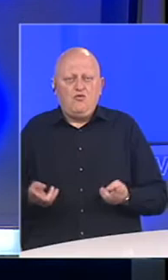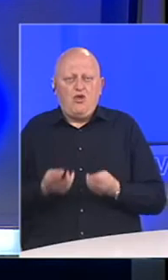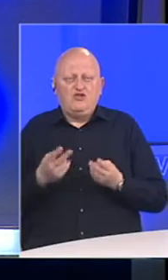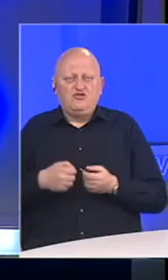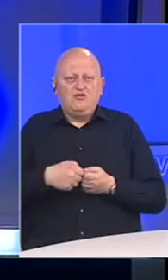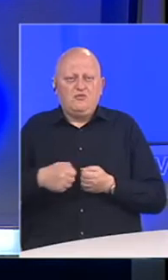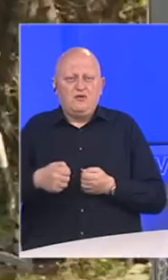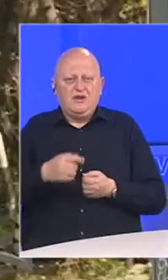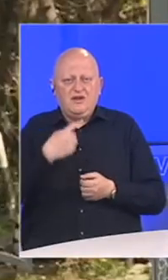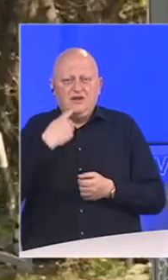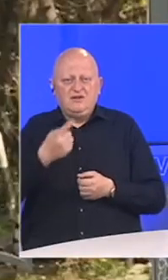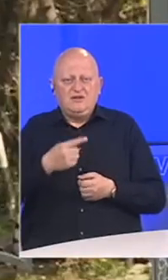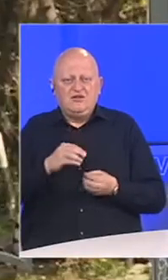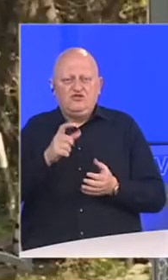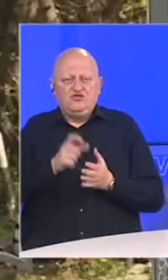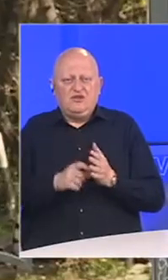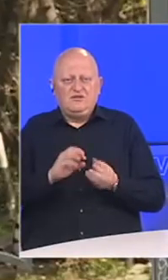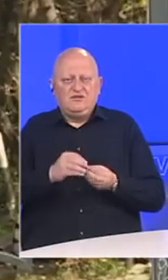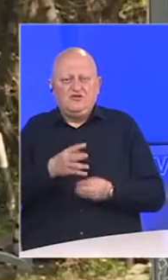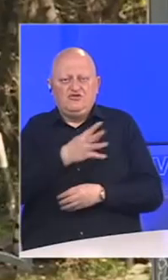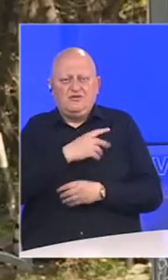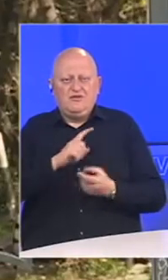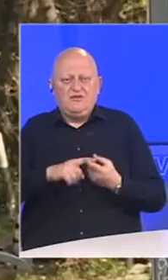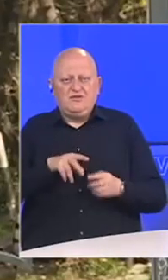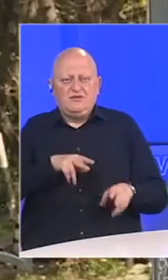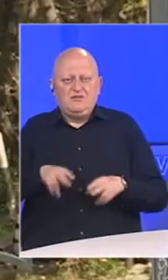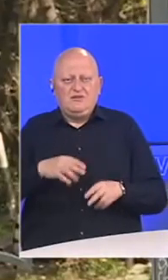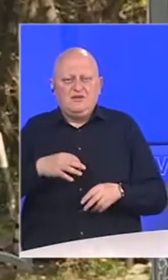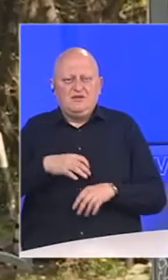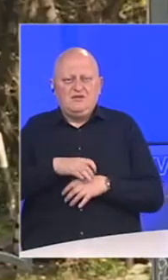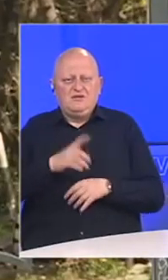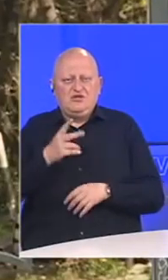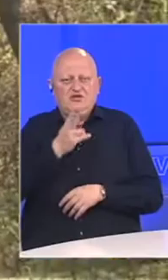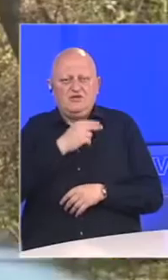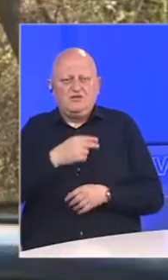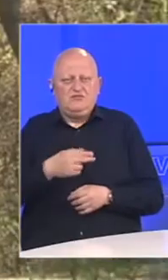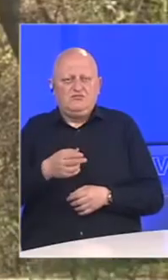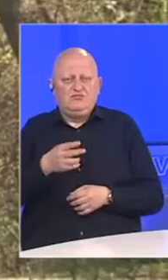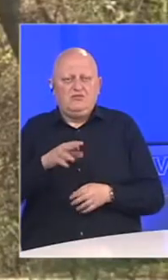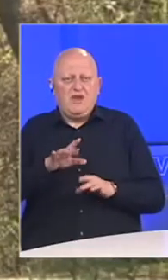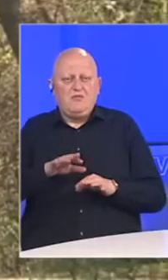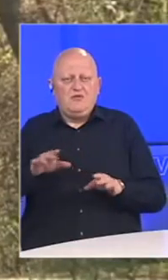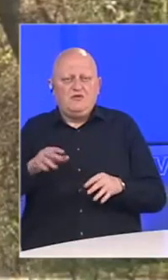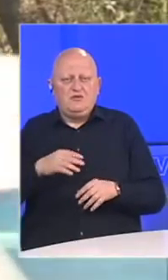novom ublažavanju mjera. Izjavio je član kriznog štaba Federalnog ministarstva zdravstva i šef službe za